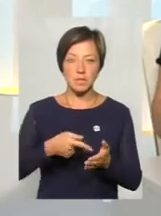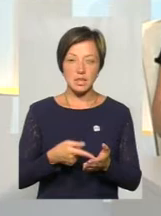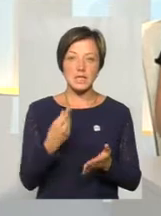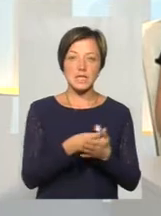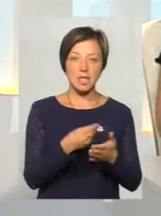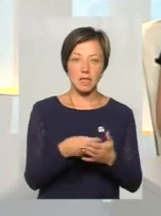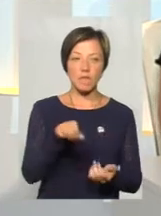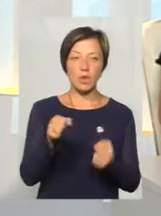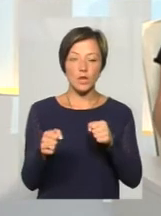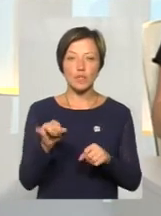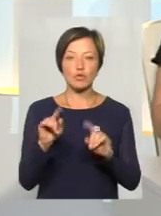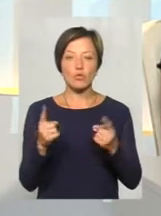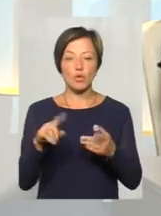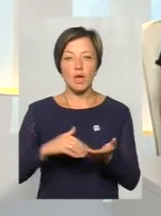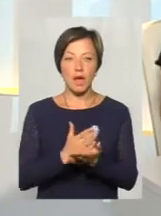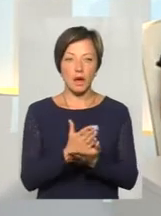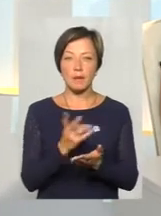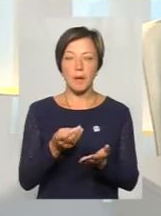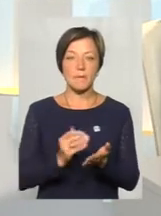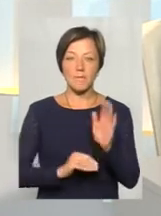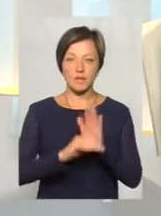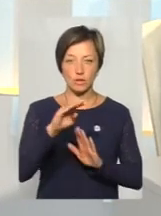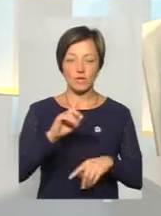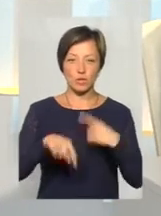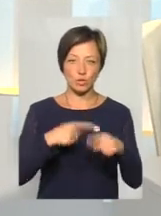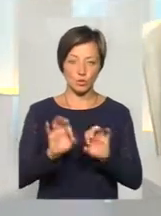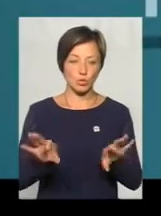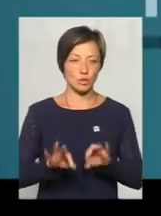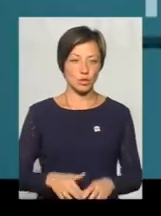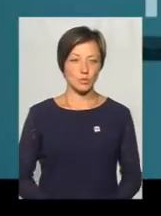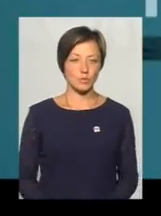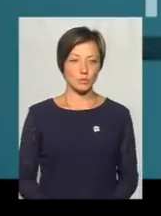водіїв і чому якість не підвищиться у наступному коментарі.